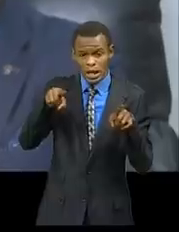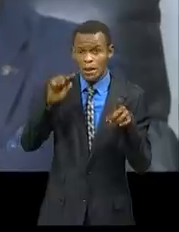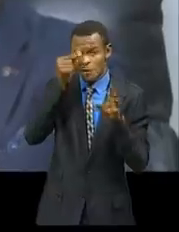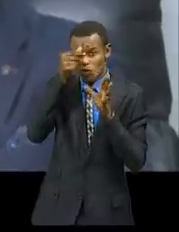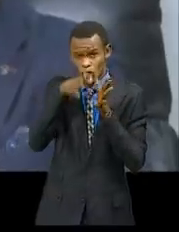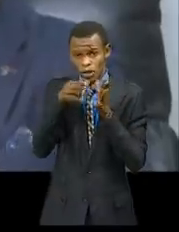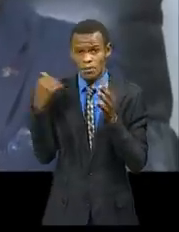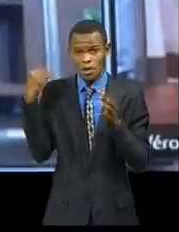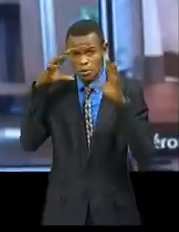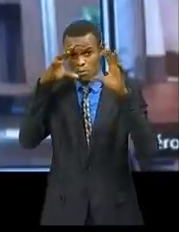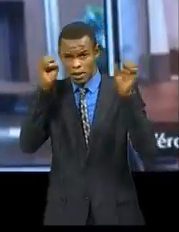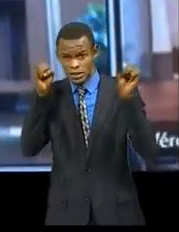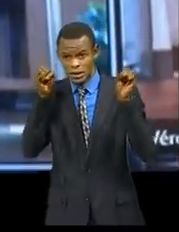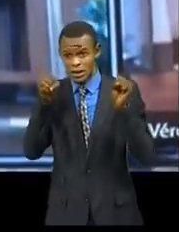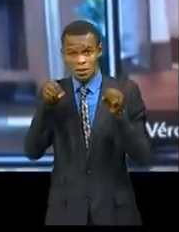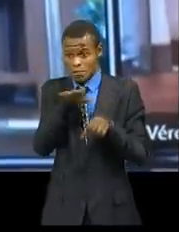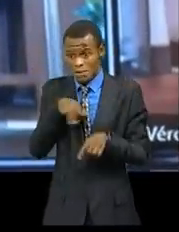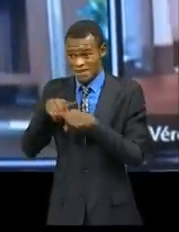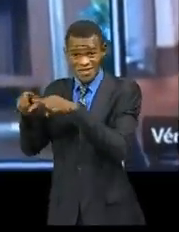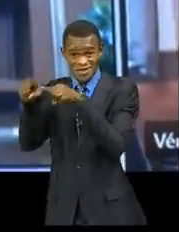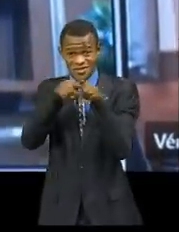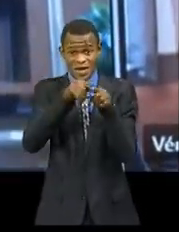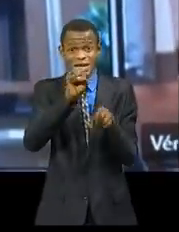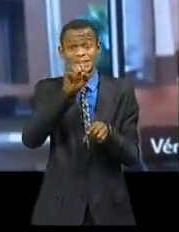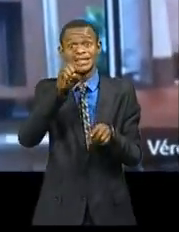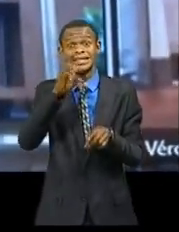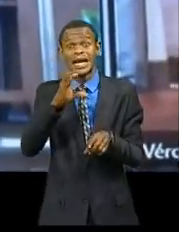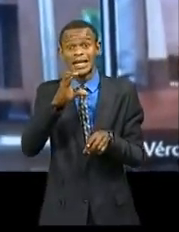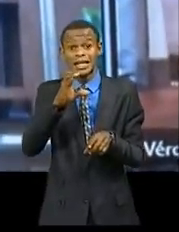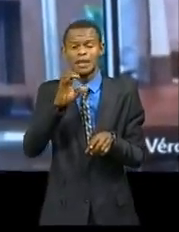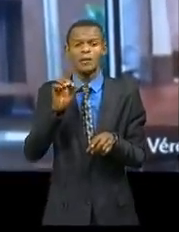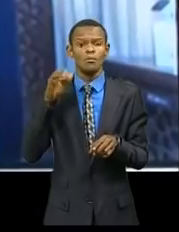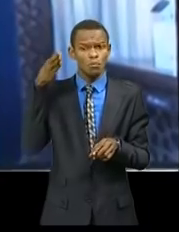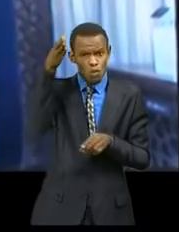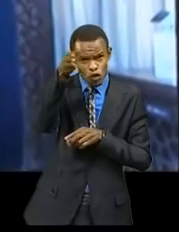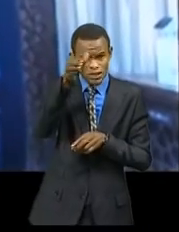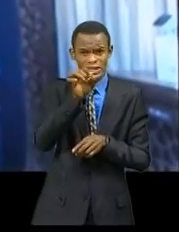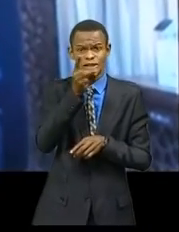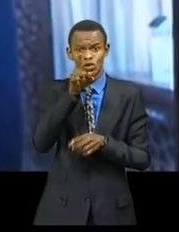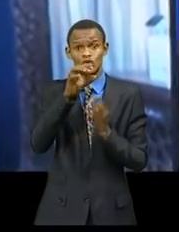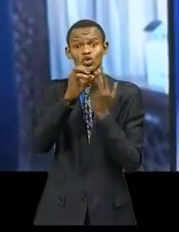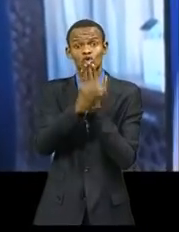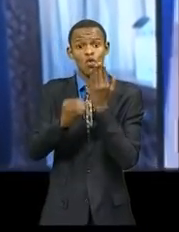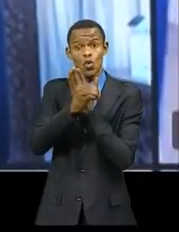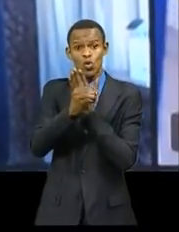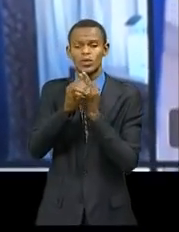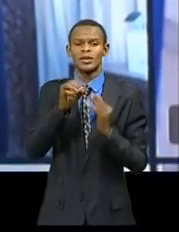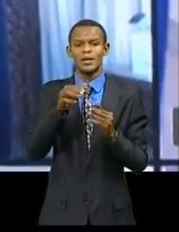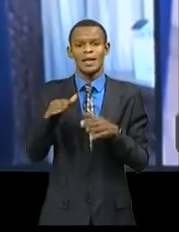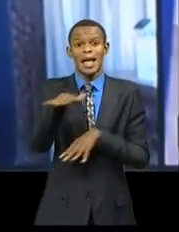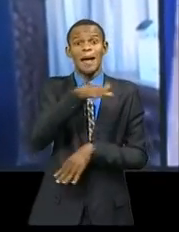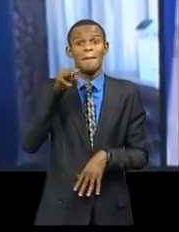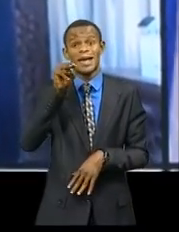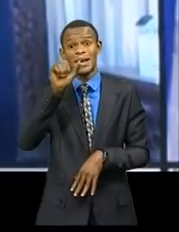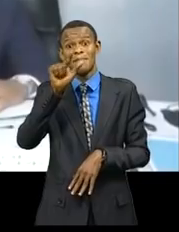qui s'étiendra du 17 au 18 août 2021 à Lilongwe au Malawi sous le thème « Renforcer les capacités